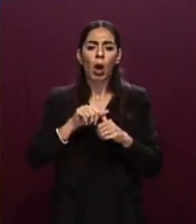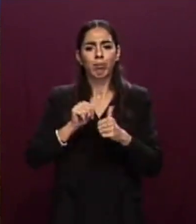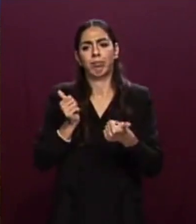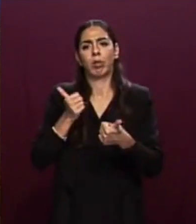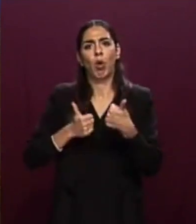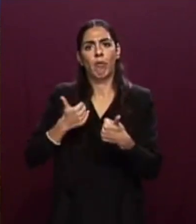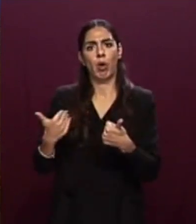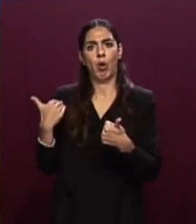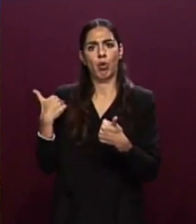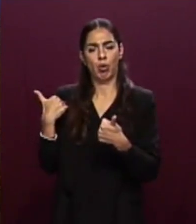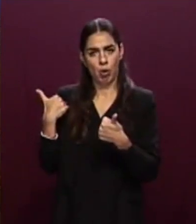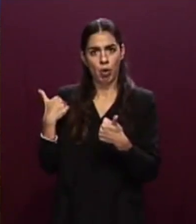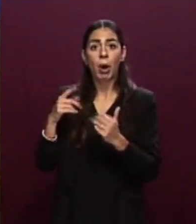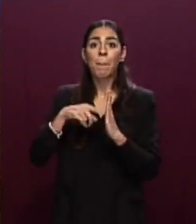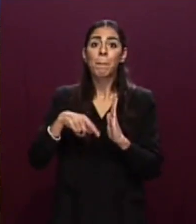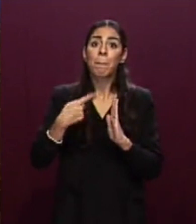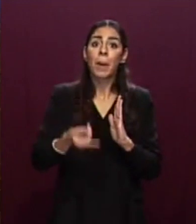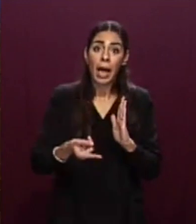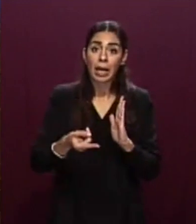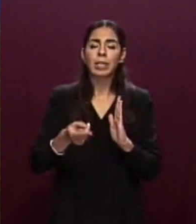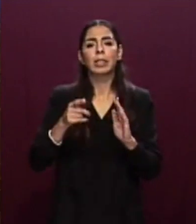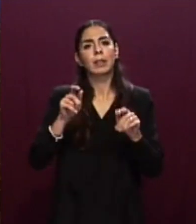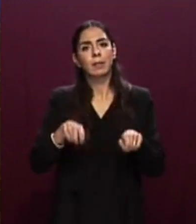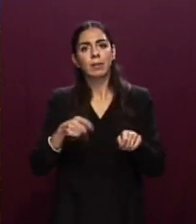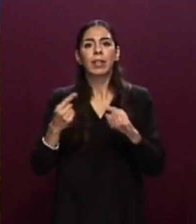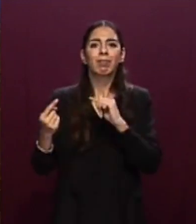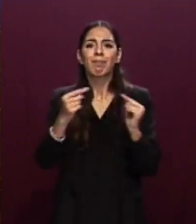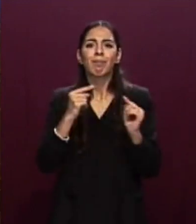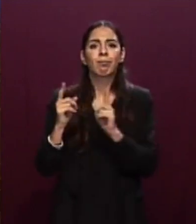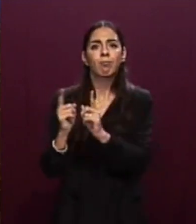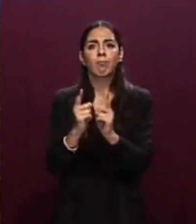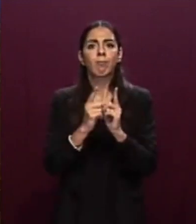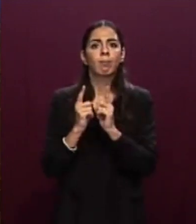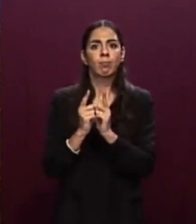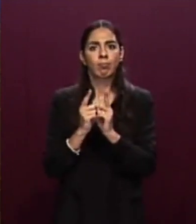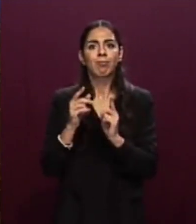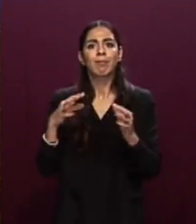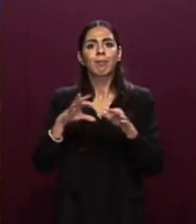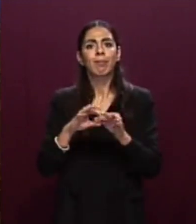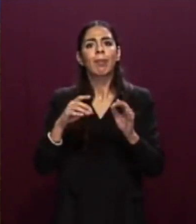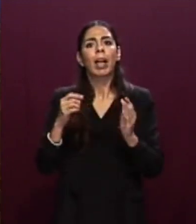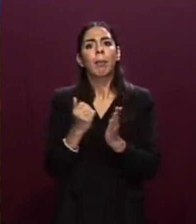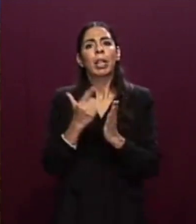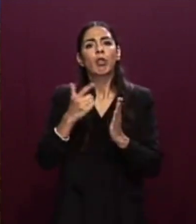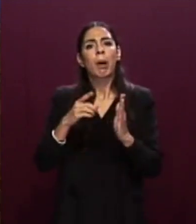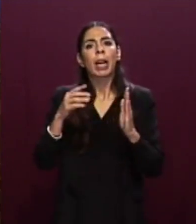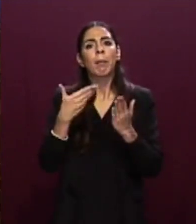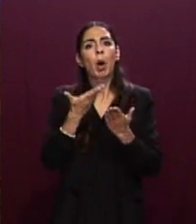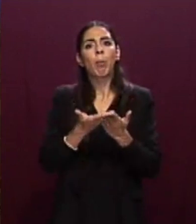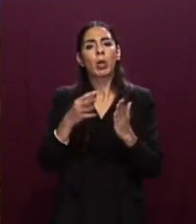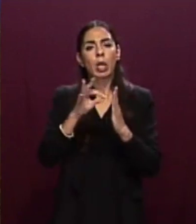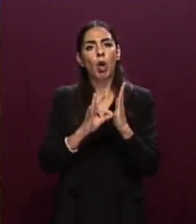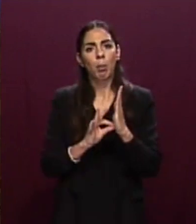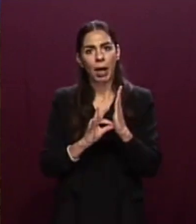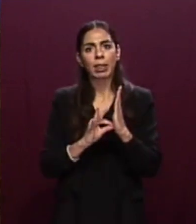passato. Nei prossimi mesi entreranno nel vivo i negoziati su alcune delle principali proposte normative previste nel pacchetto di iniziative